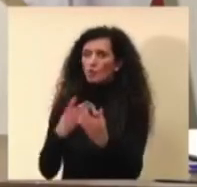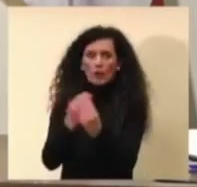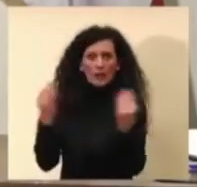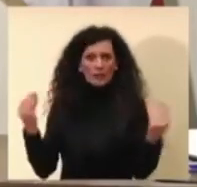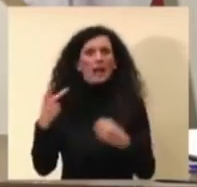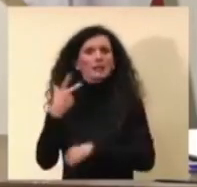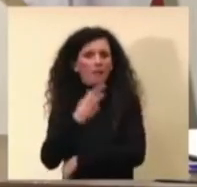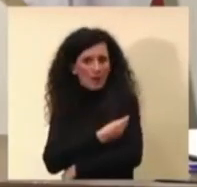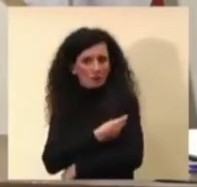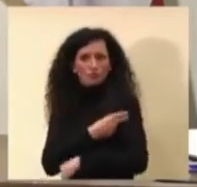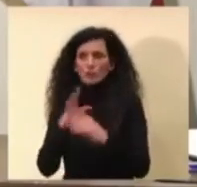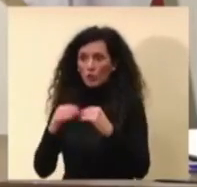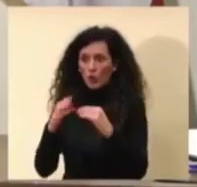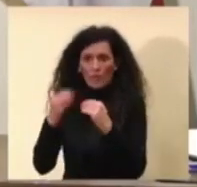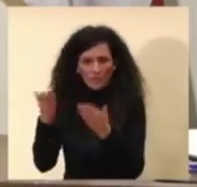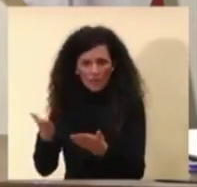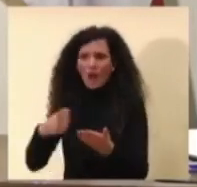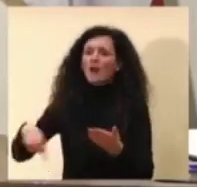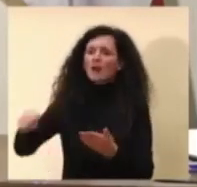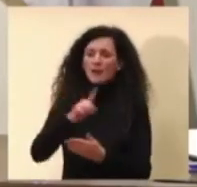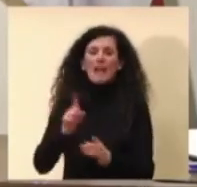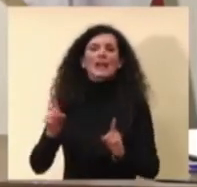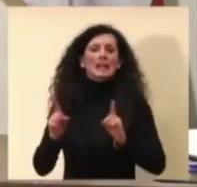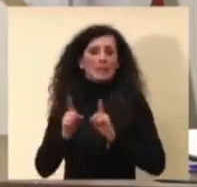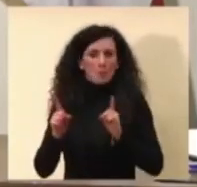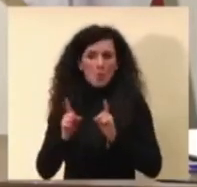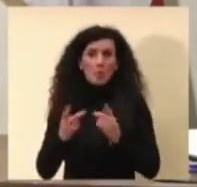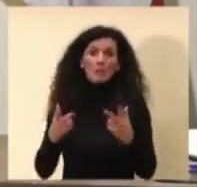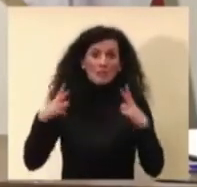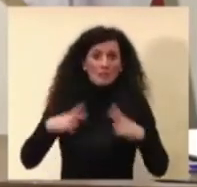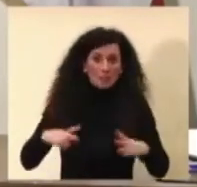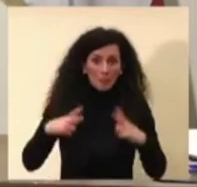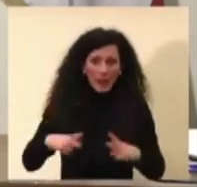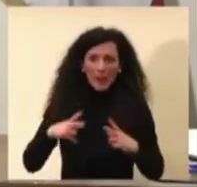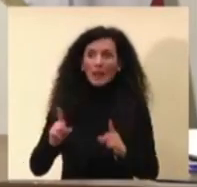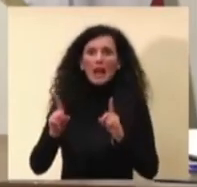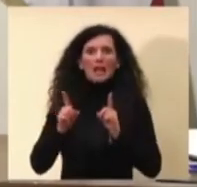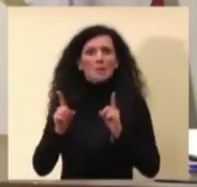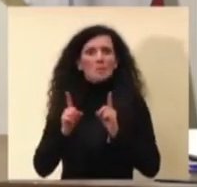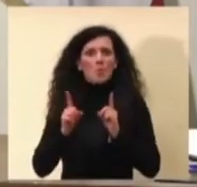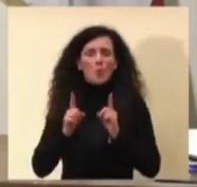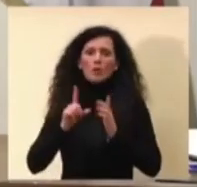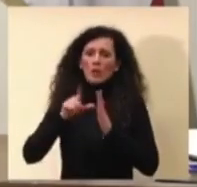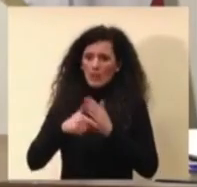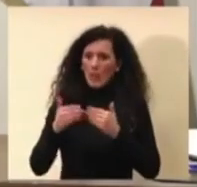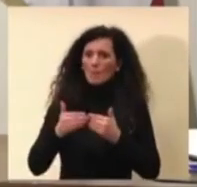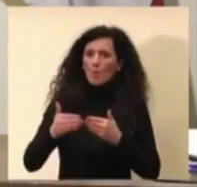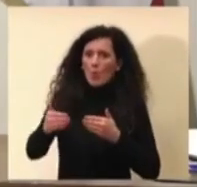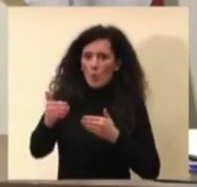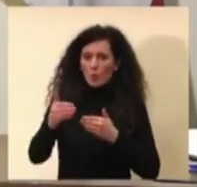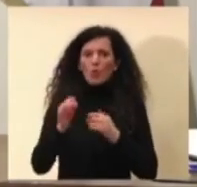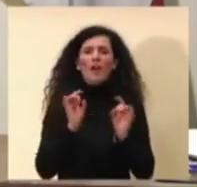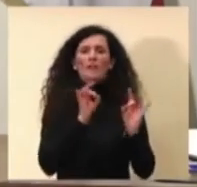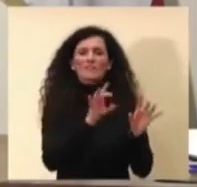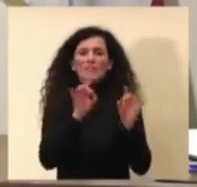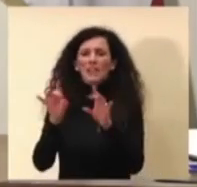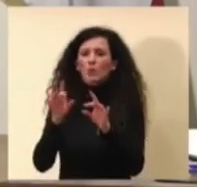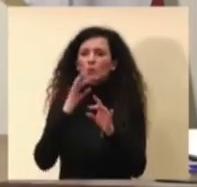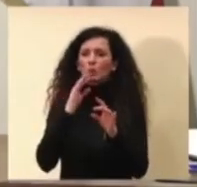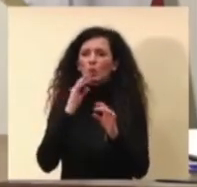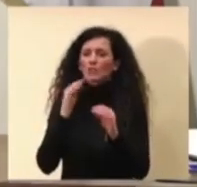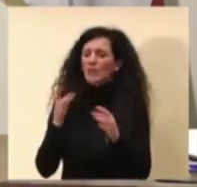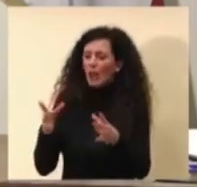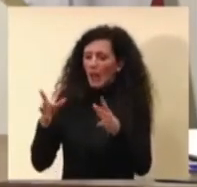esse diventano immuni, e si spera che diventino immuni per lungo tempo, più il virus trova ostacoli nel